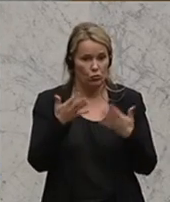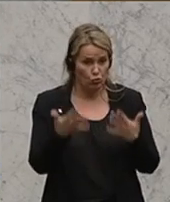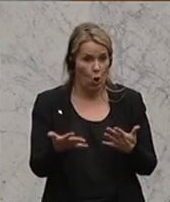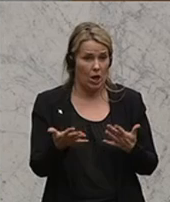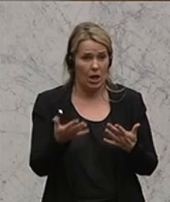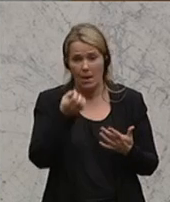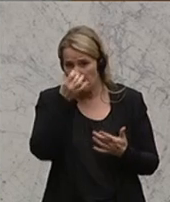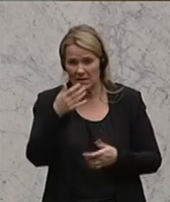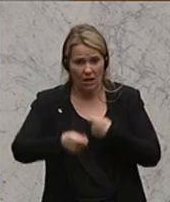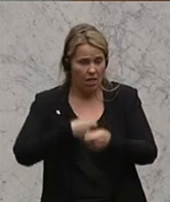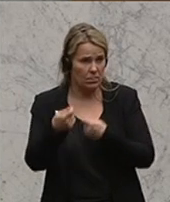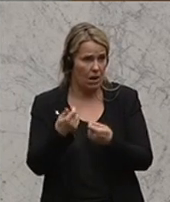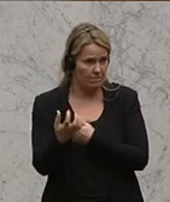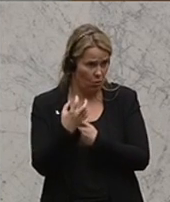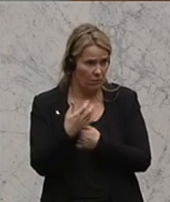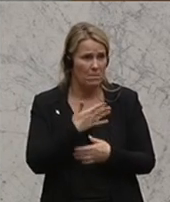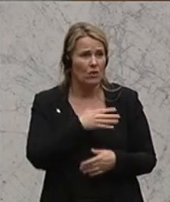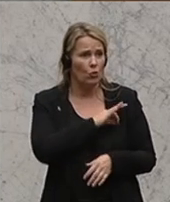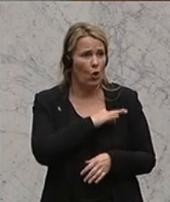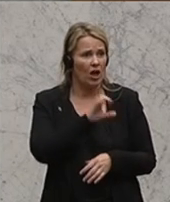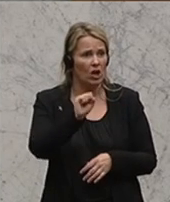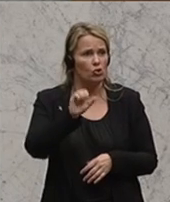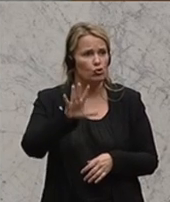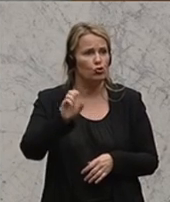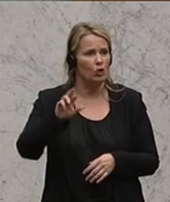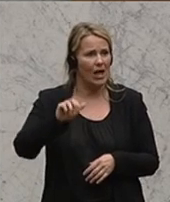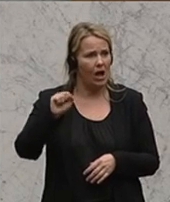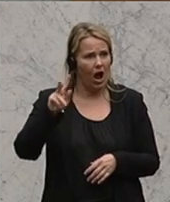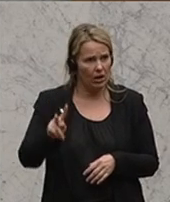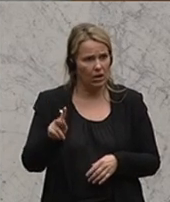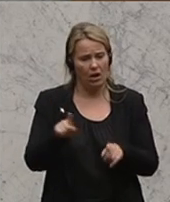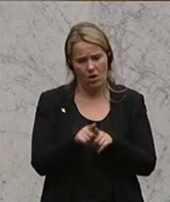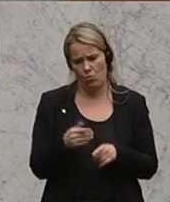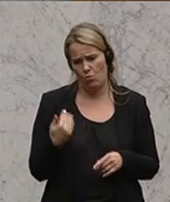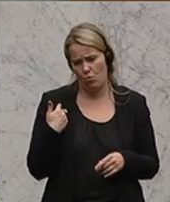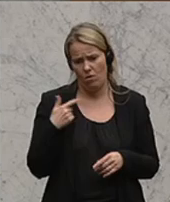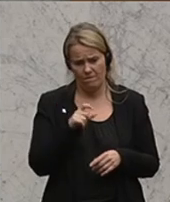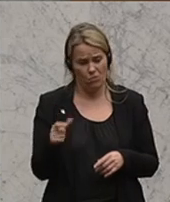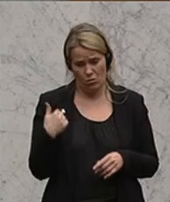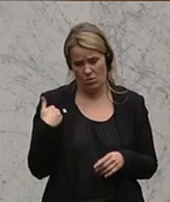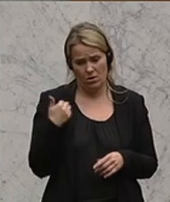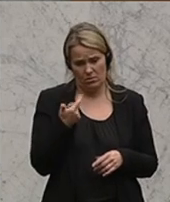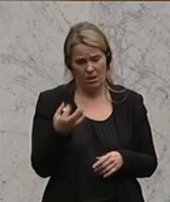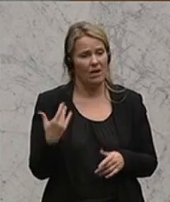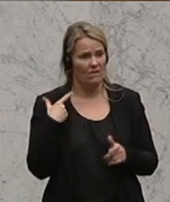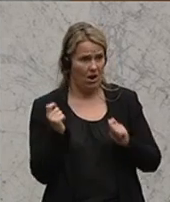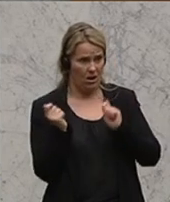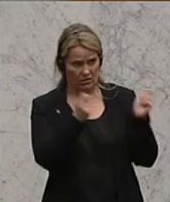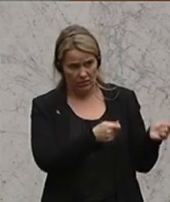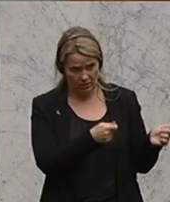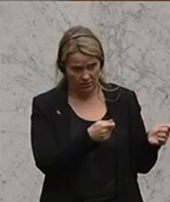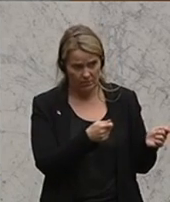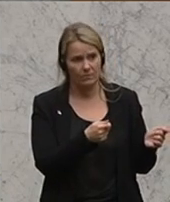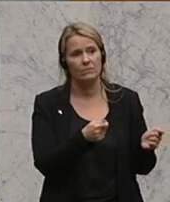Misshandlungsvorwürfe. Mein Kollege Dr. Scherag und ich haben auch die Woche oder im Zuge dieser Tage einen Antrag eingebracht,